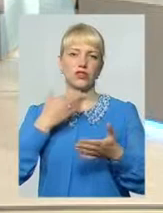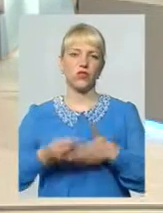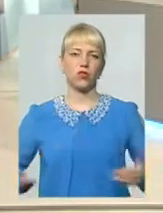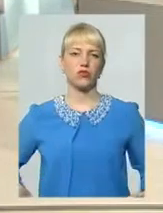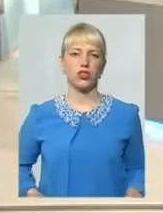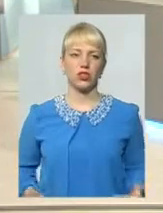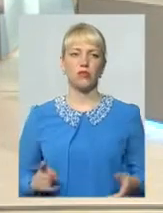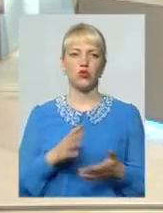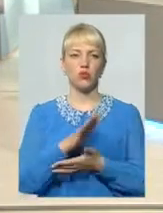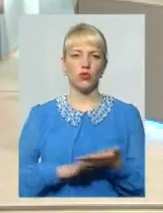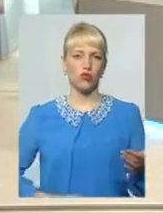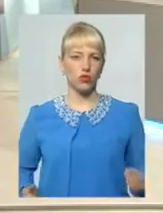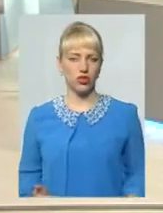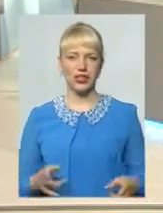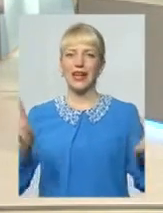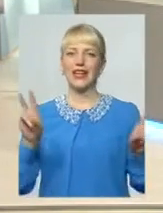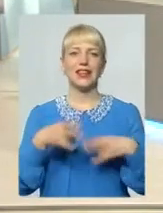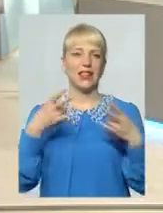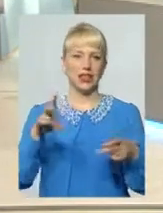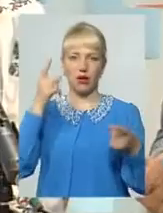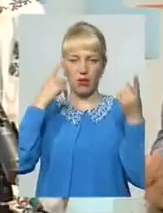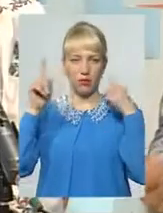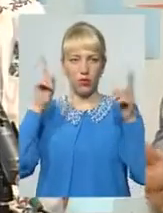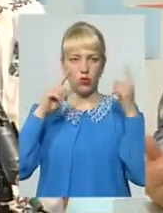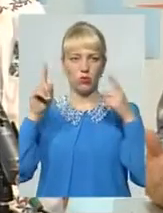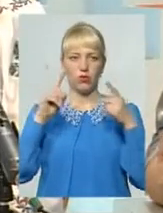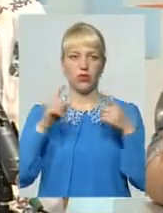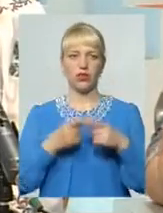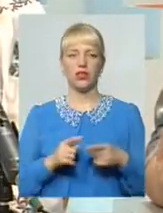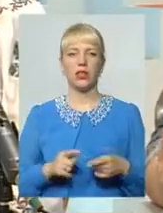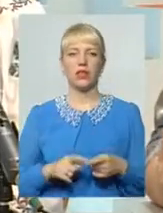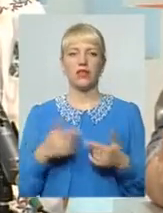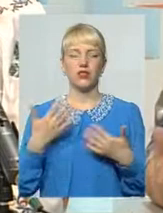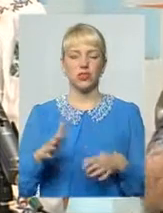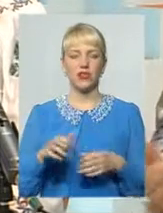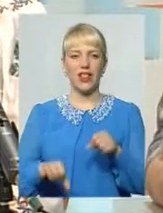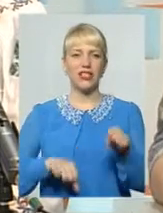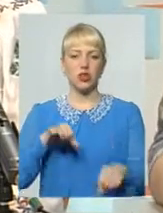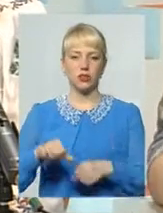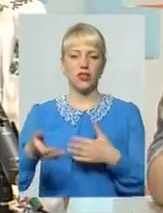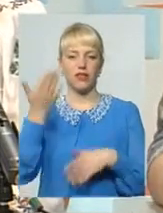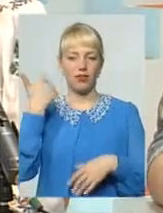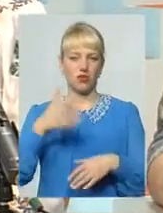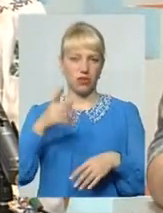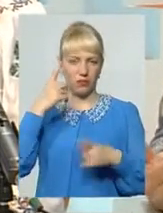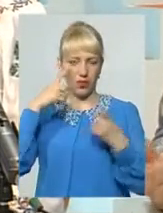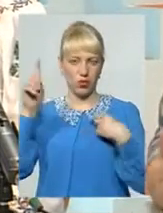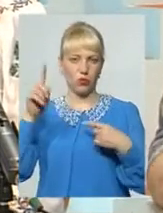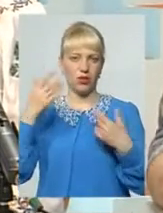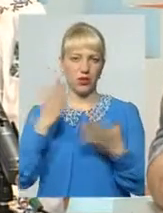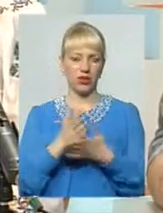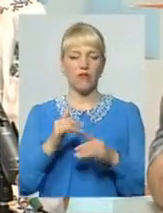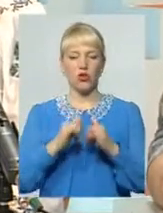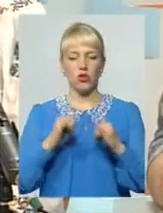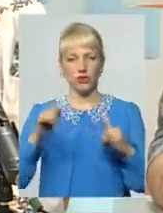І не треба придумувати велосипед, він давно вже придуманий В розвинених країнах світу до